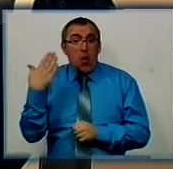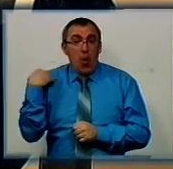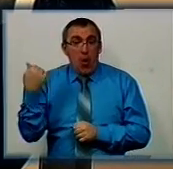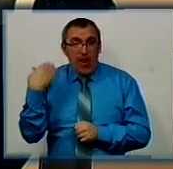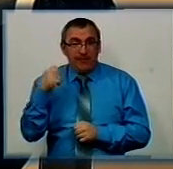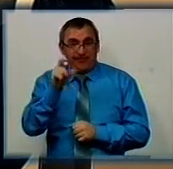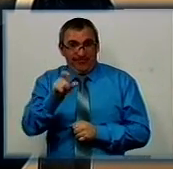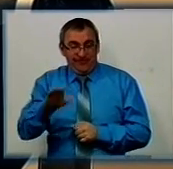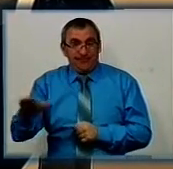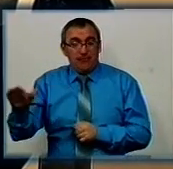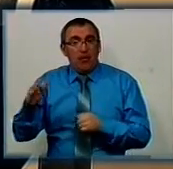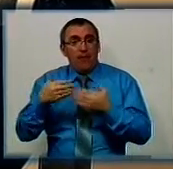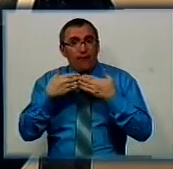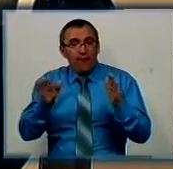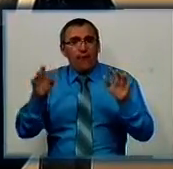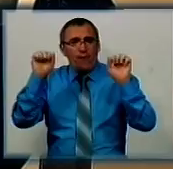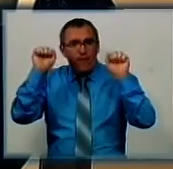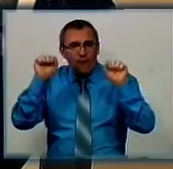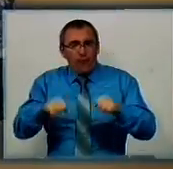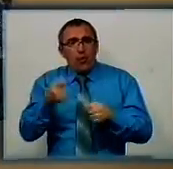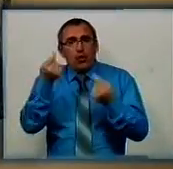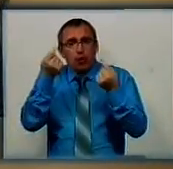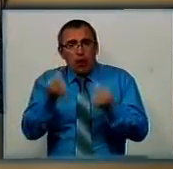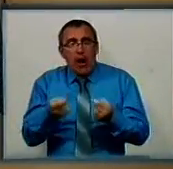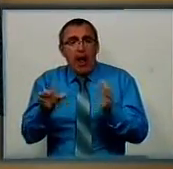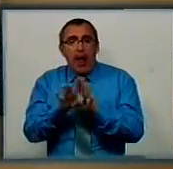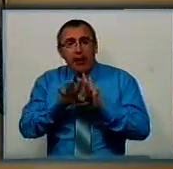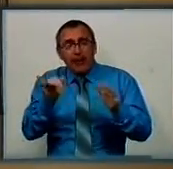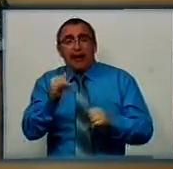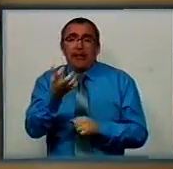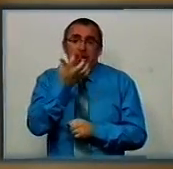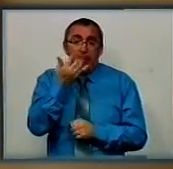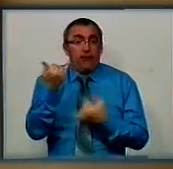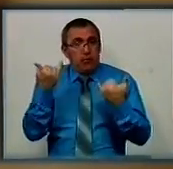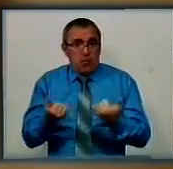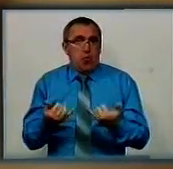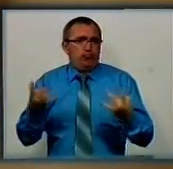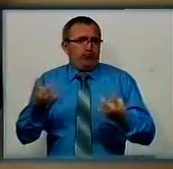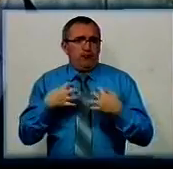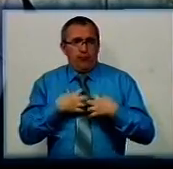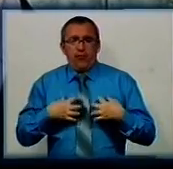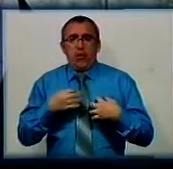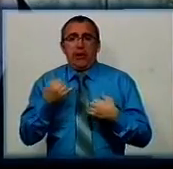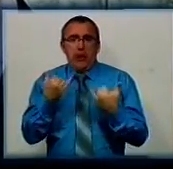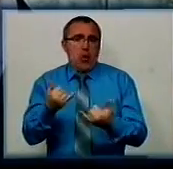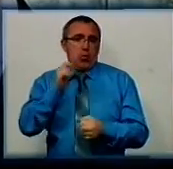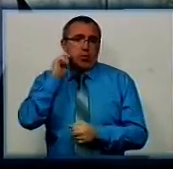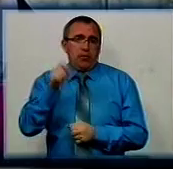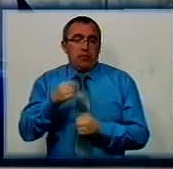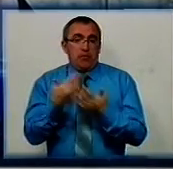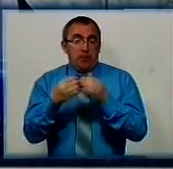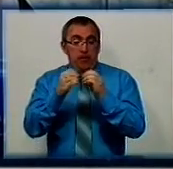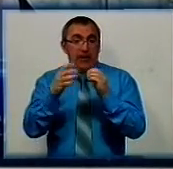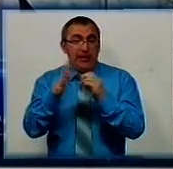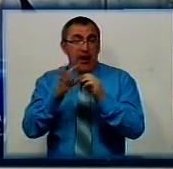манівці, відкривають великі можливості отримання дешевої енергії та тепла. А це нині актуально для українців. У нас зараз близько 15